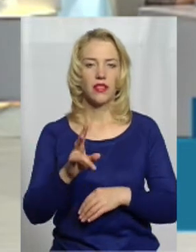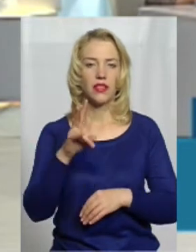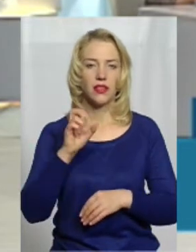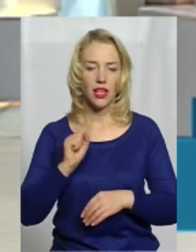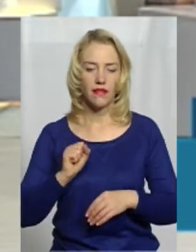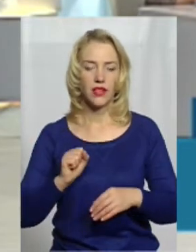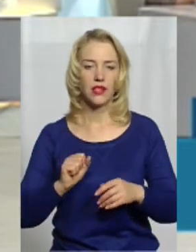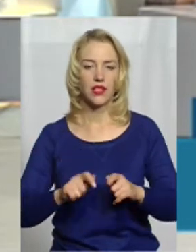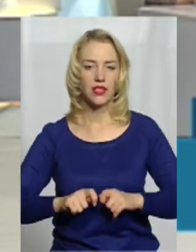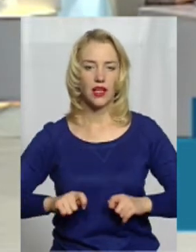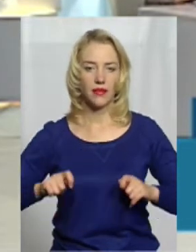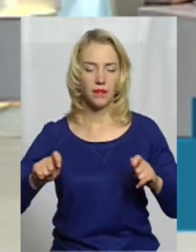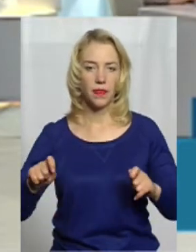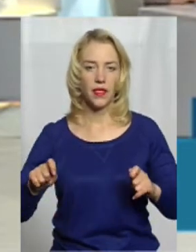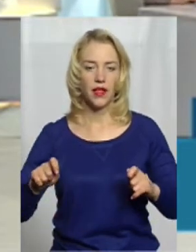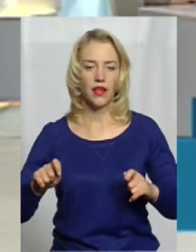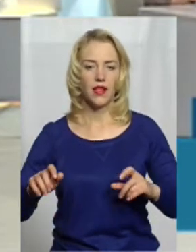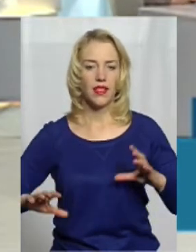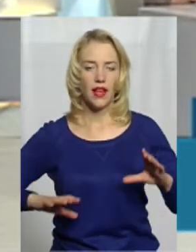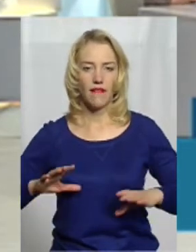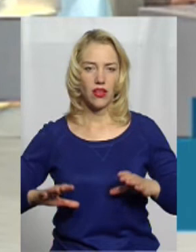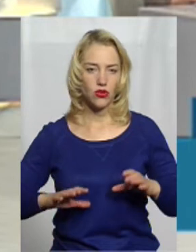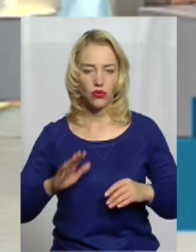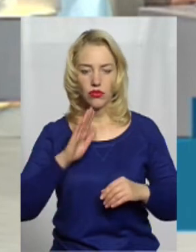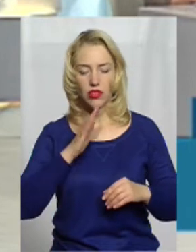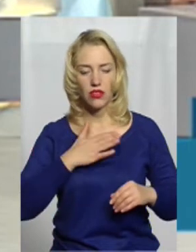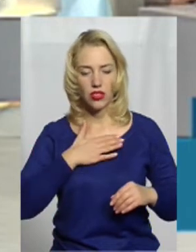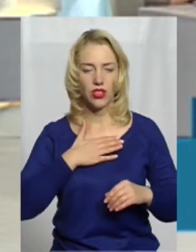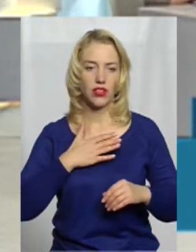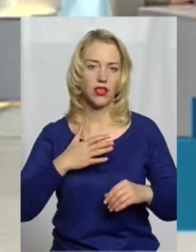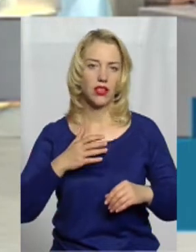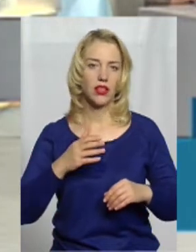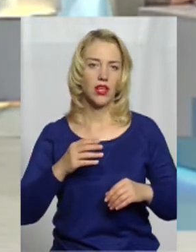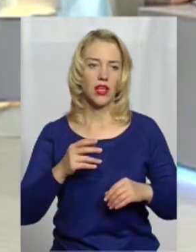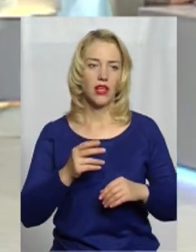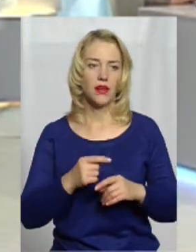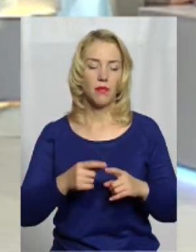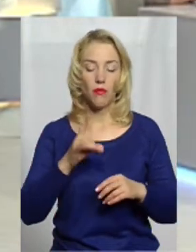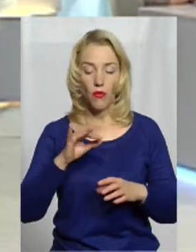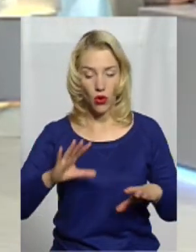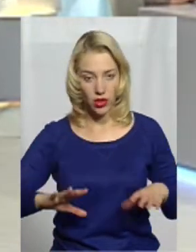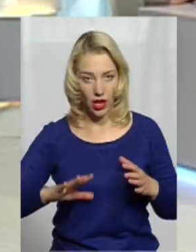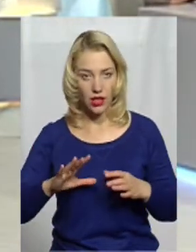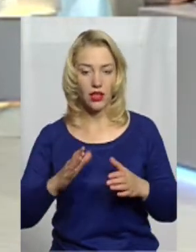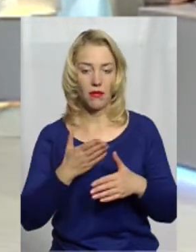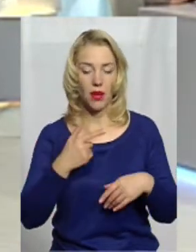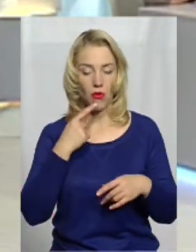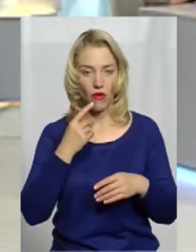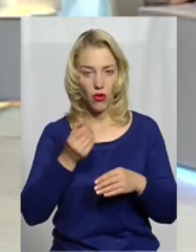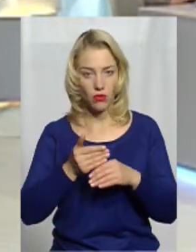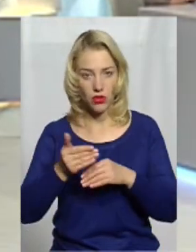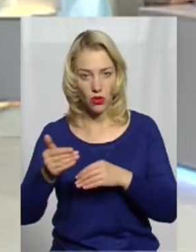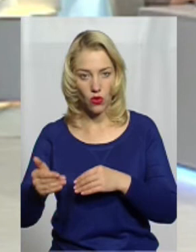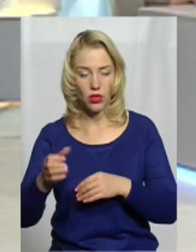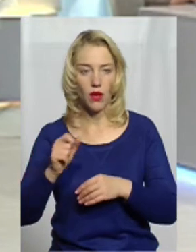навичок наших кінологів для покращення результату. Про тренінг ми поговоримо трошечки згодом.